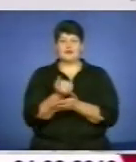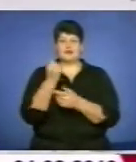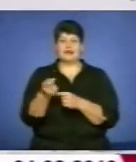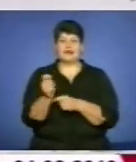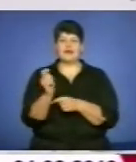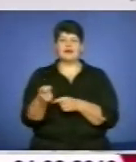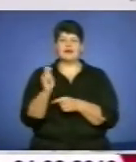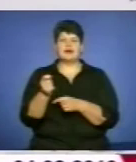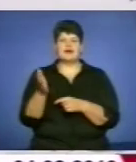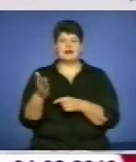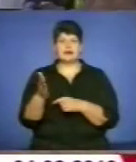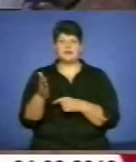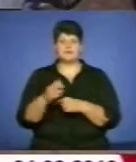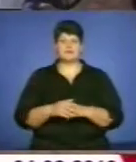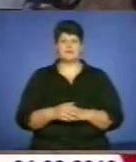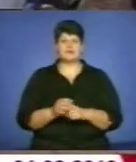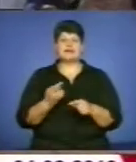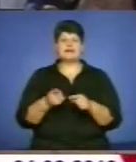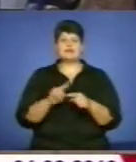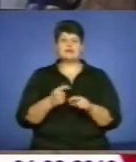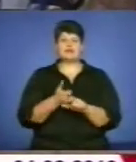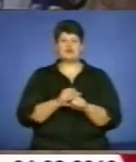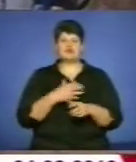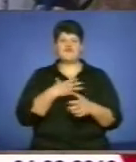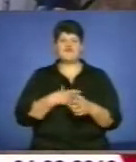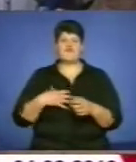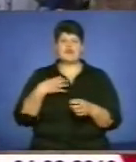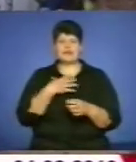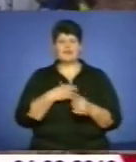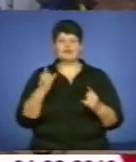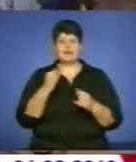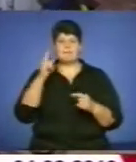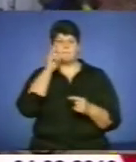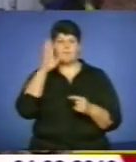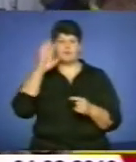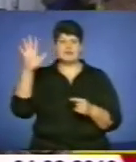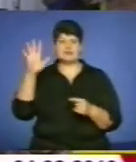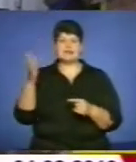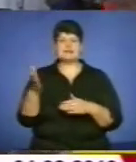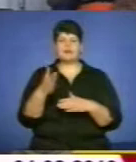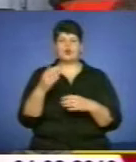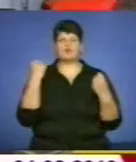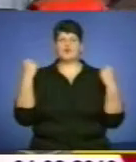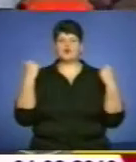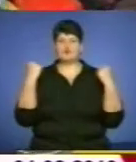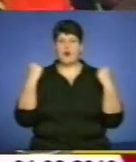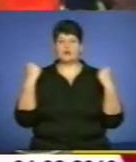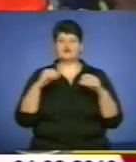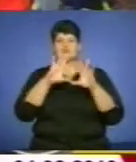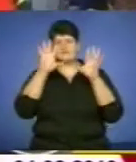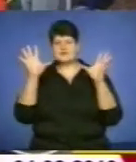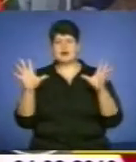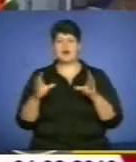знаково приймати чемпіонат. Це дуже важливо для поляризації насамперед риболовного спорту, для спорту в загальному в